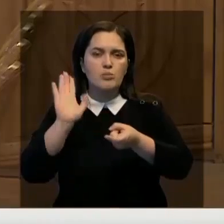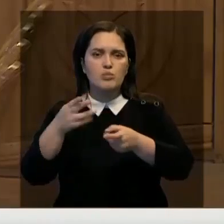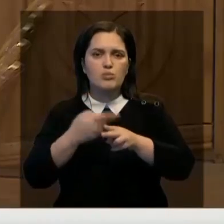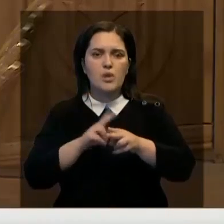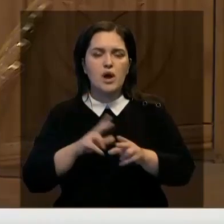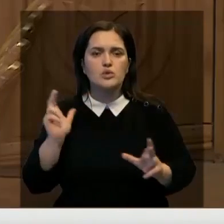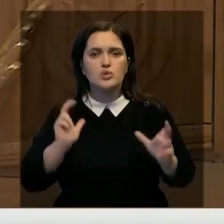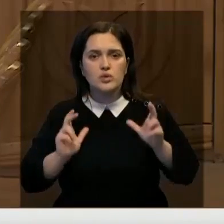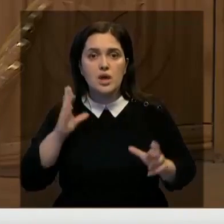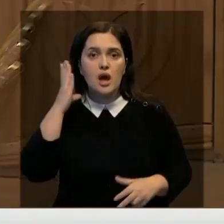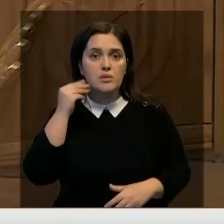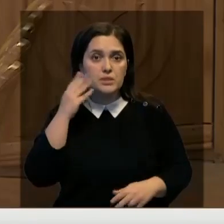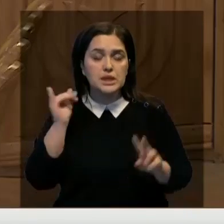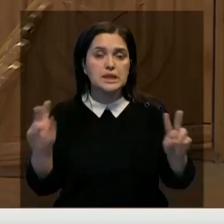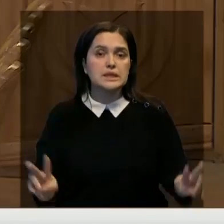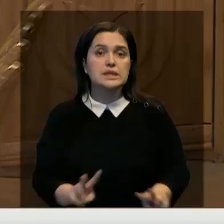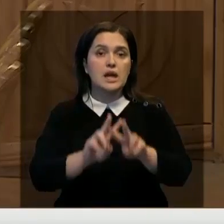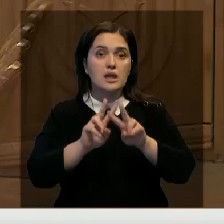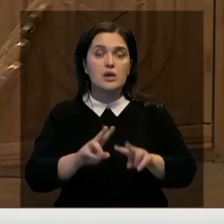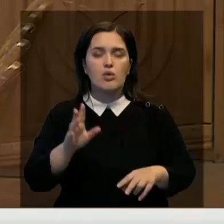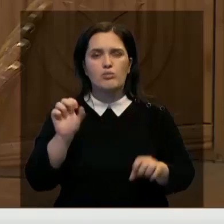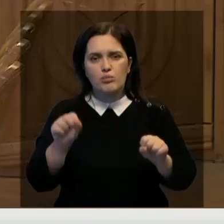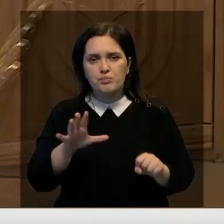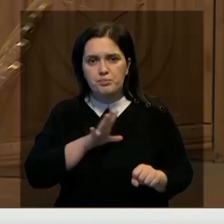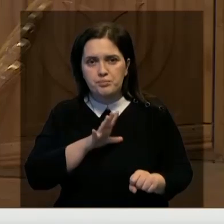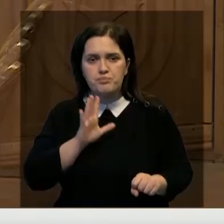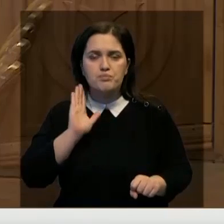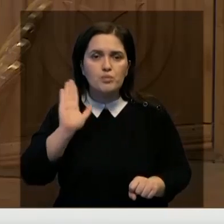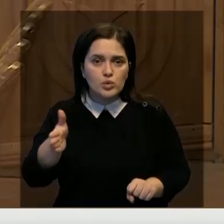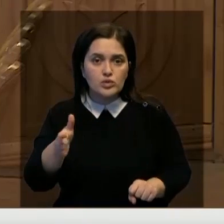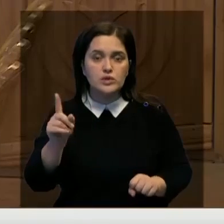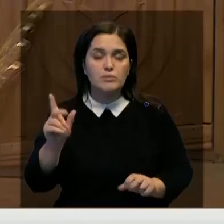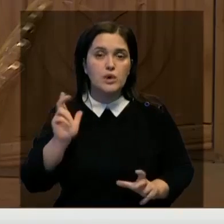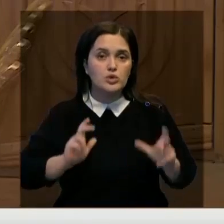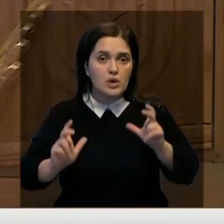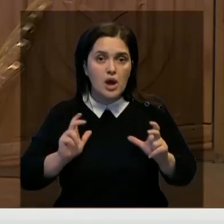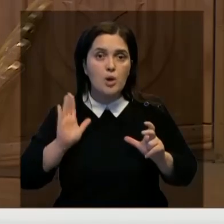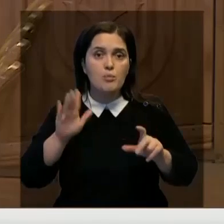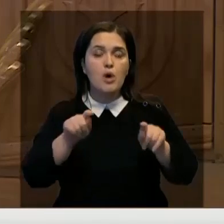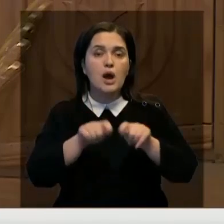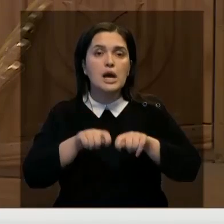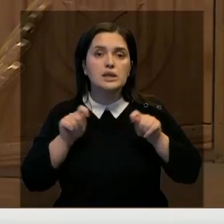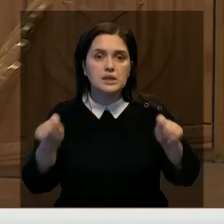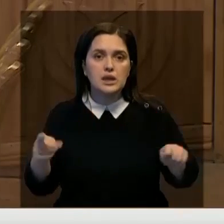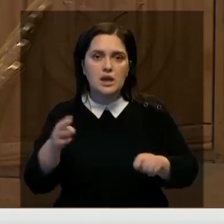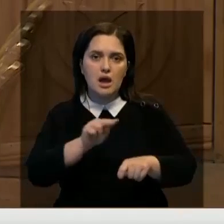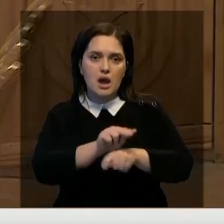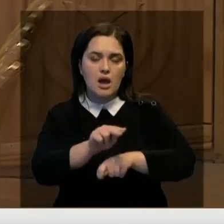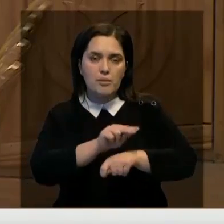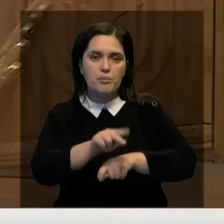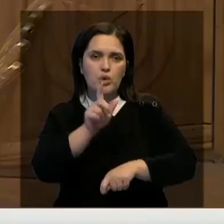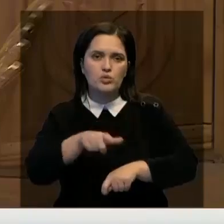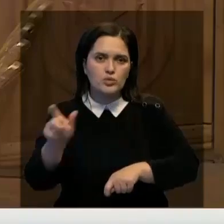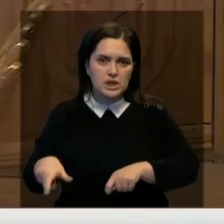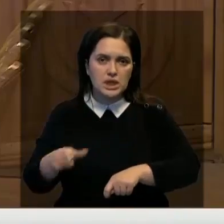организациями Алматы и столицы. Возможно, в будущем в творческих университетах будут созданы кафедры для обучения людей с